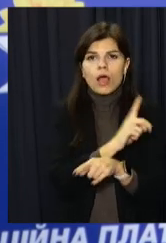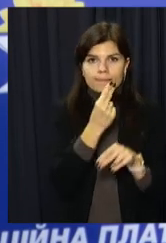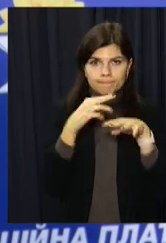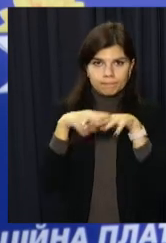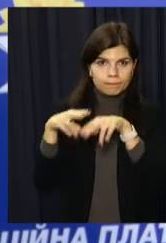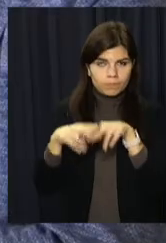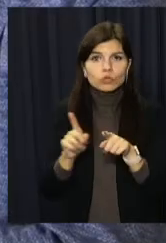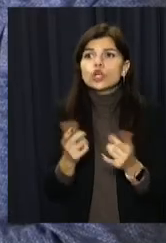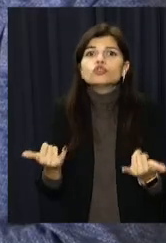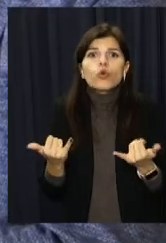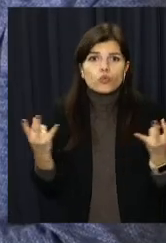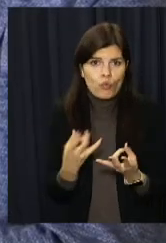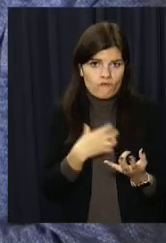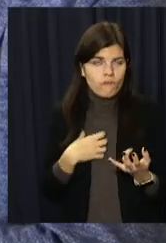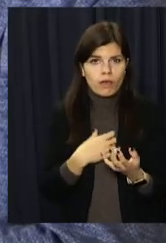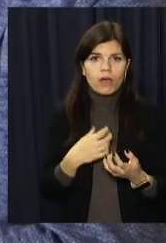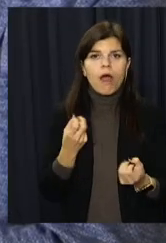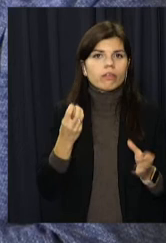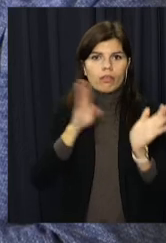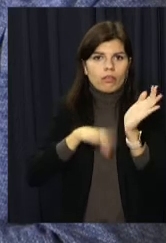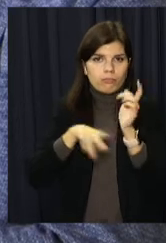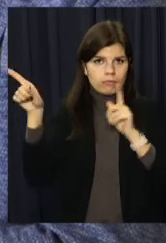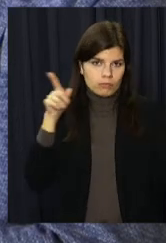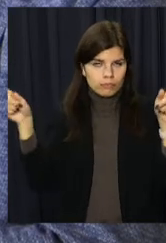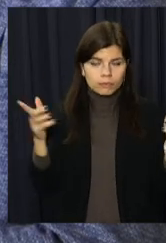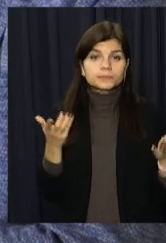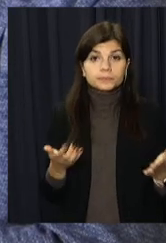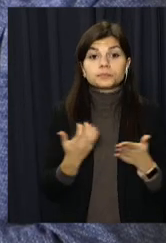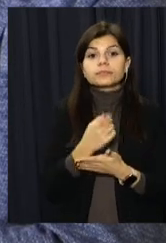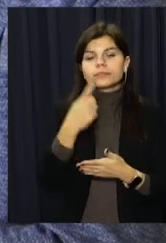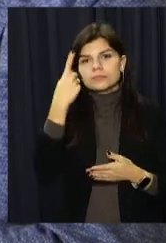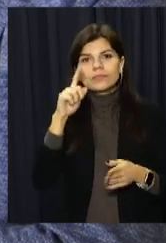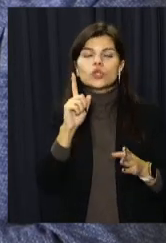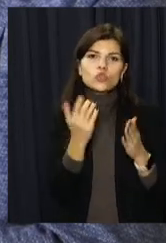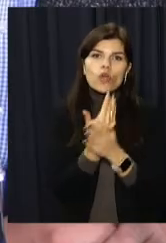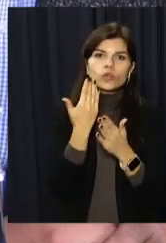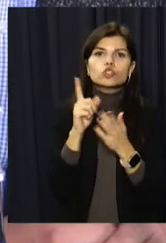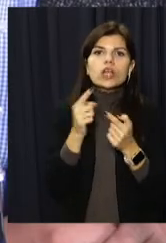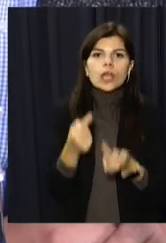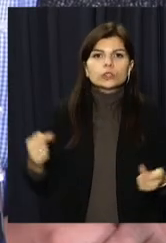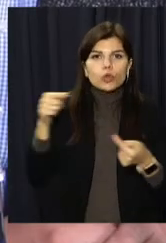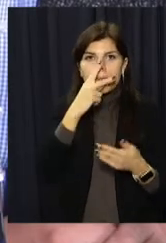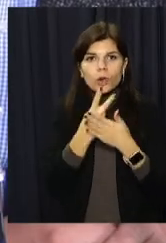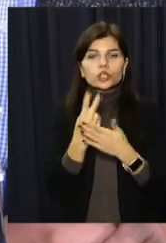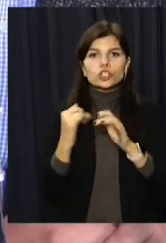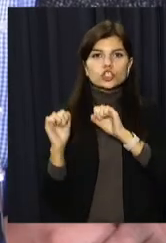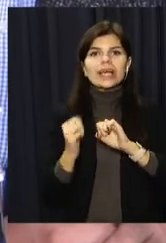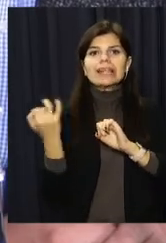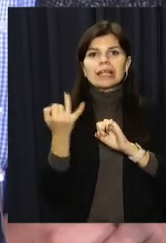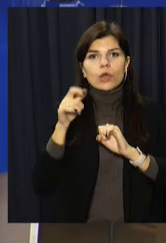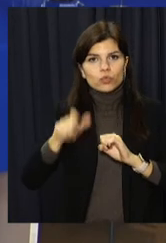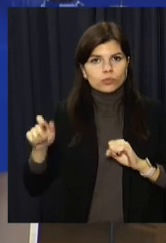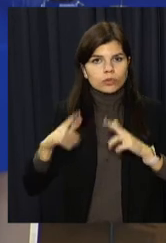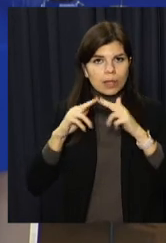зараз громадянам. Продовжувати розвивати існуючі проєкти та створювати нові, аби гідно представляти і захищати інтереси